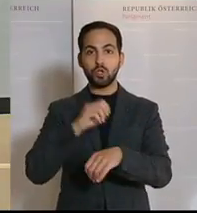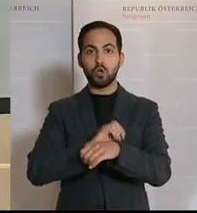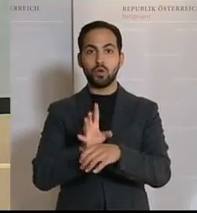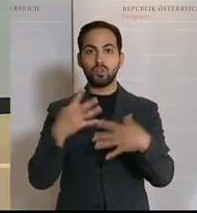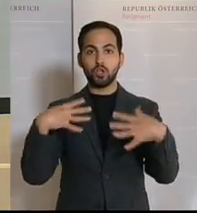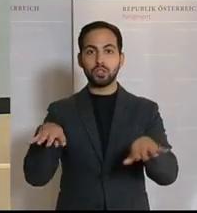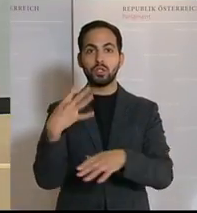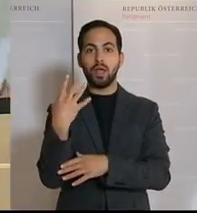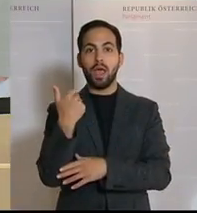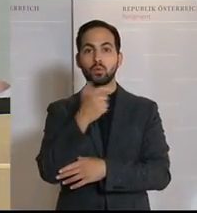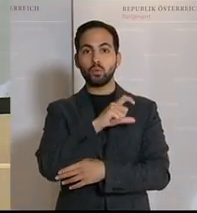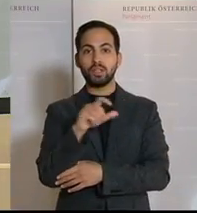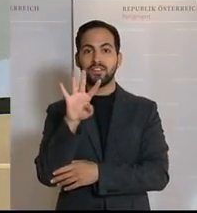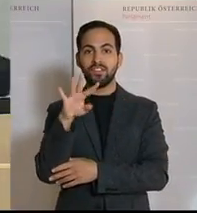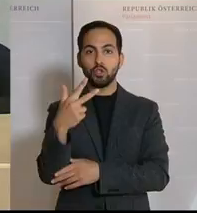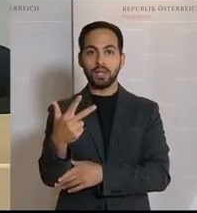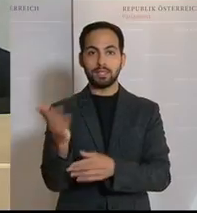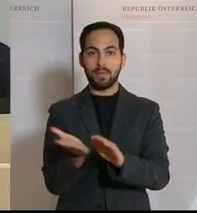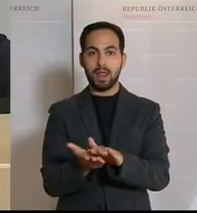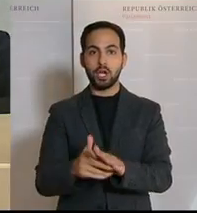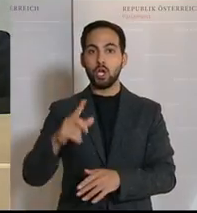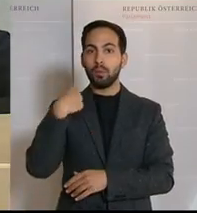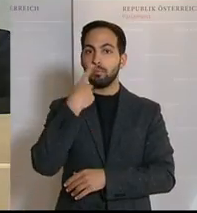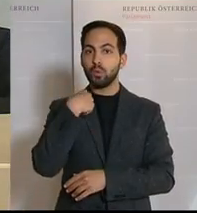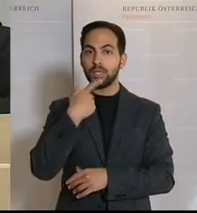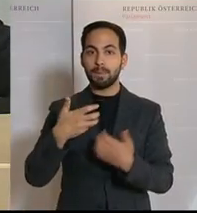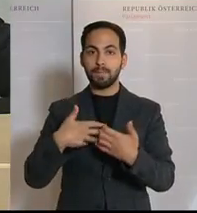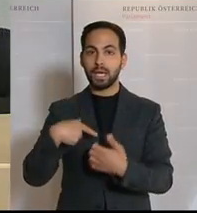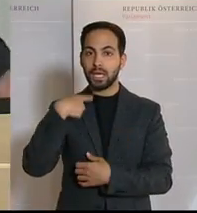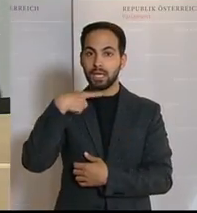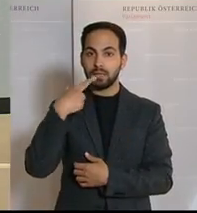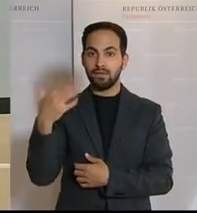134 der Beilagen. Auf die mündliche Berichterstattung wurde verzichtet.